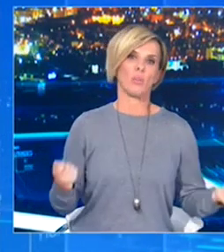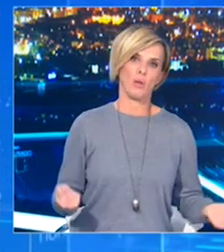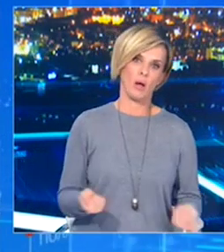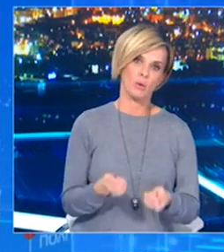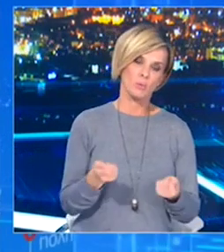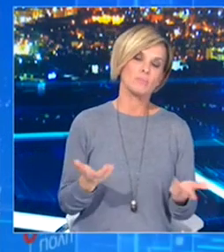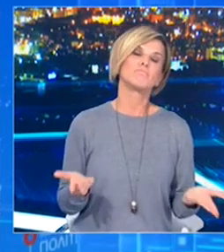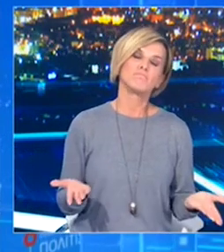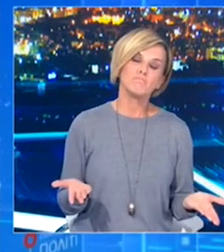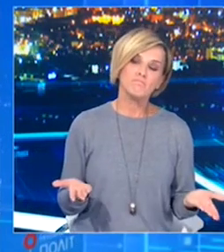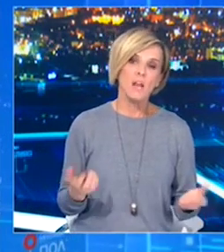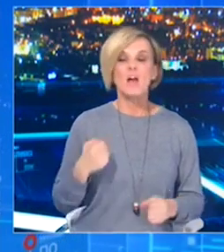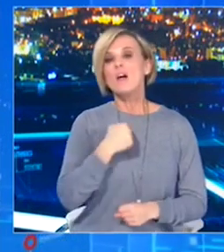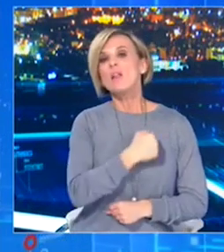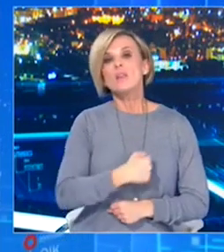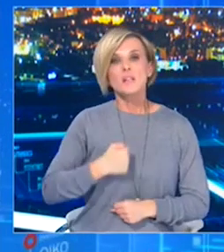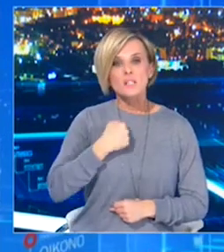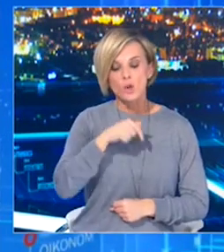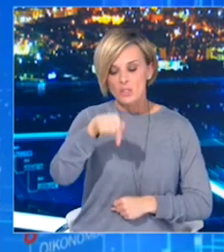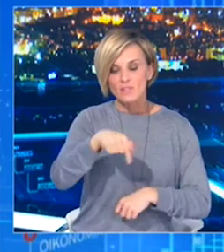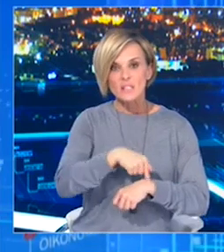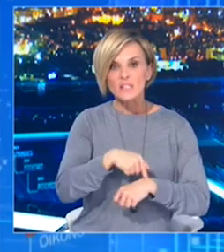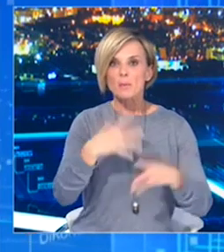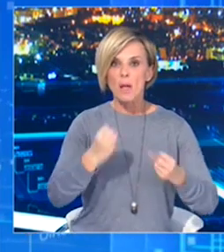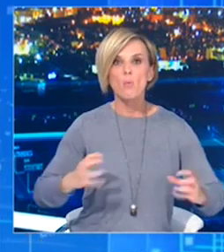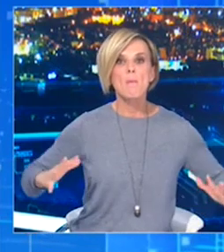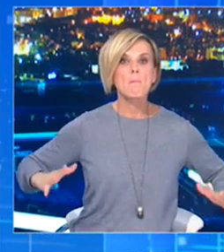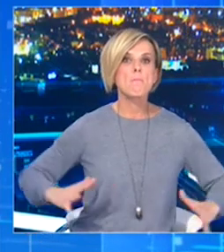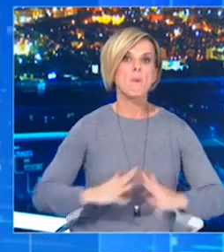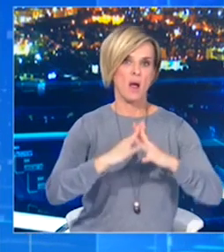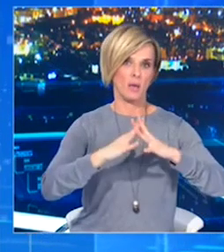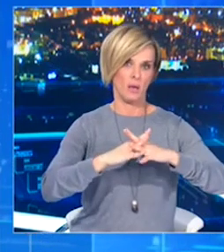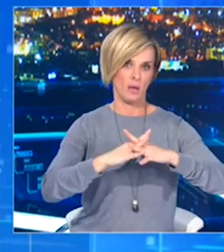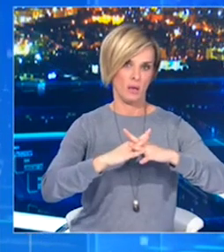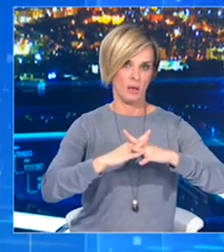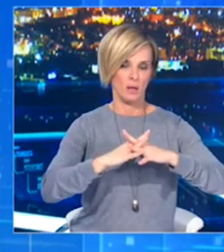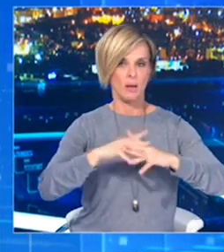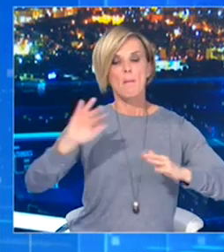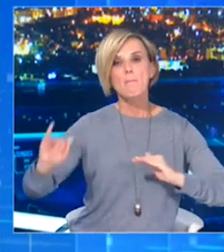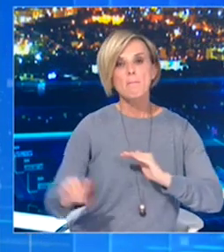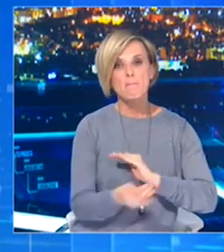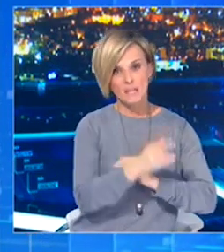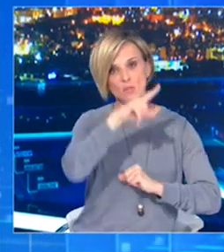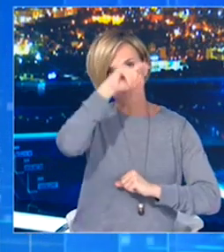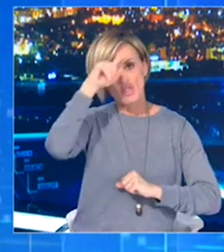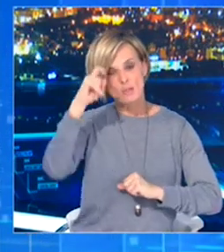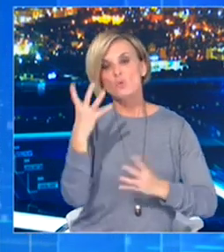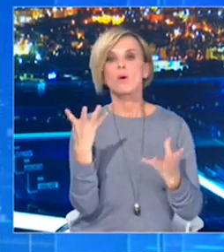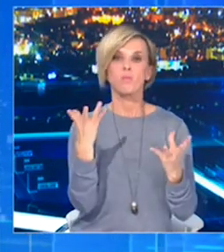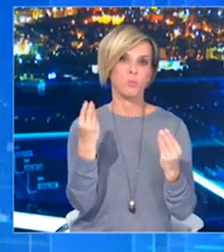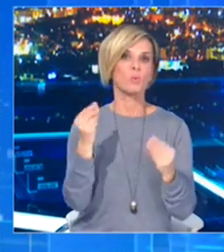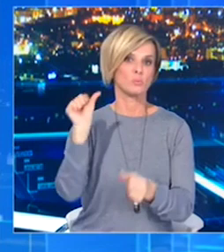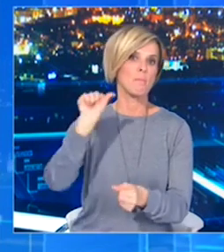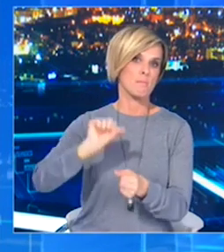Κοιτάξτε, βρισκόμαστε στη μέση μιας μάχης. Περάσαμε δύσκολα όλους αυτούς τους μήνες.